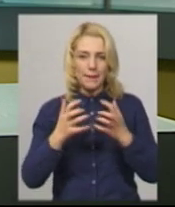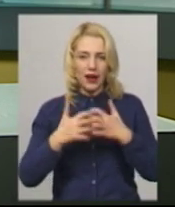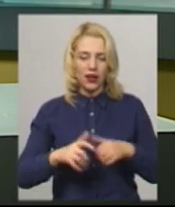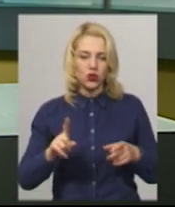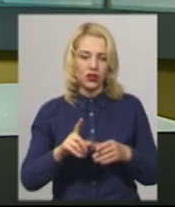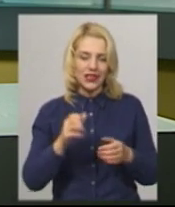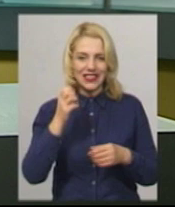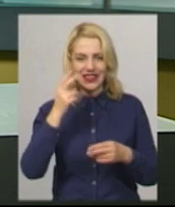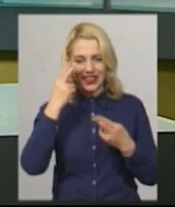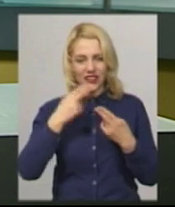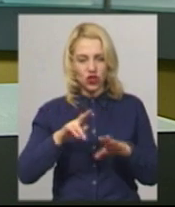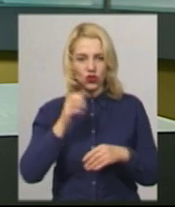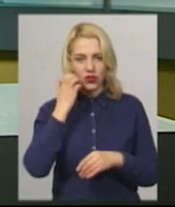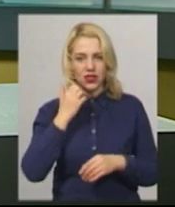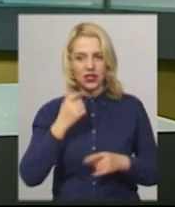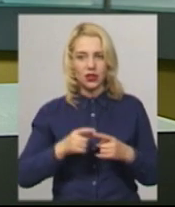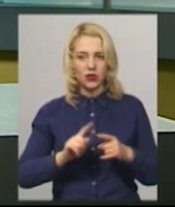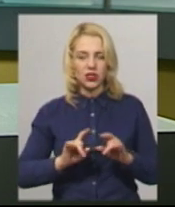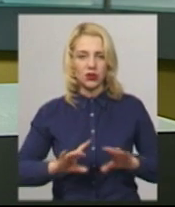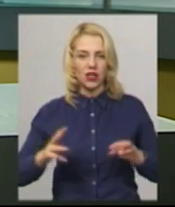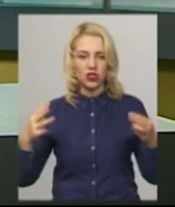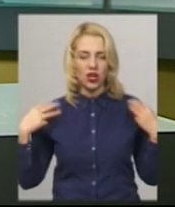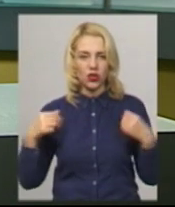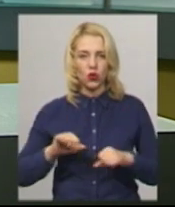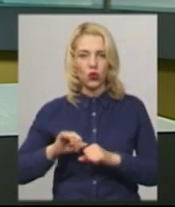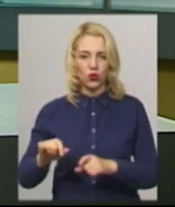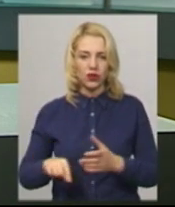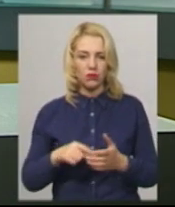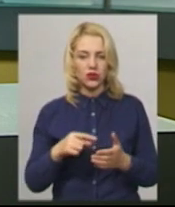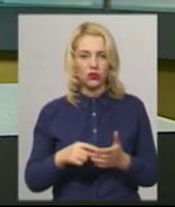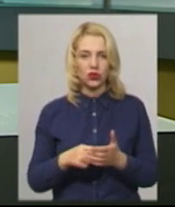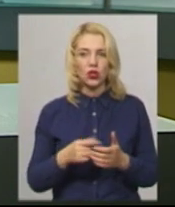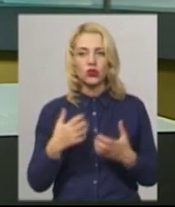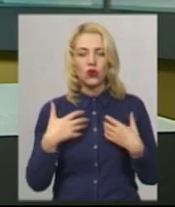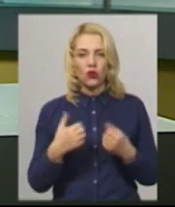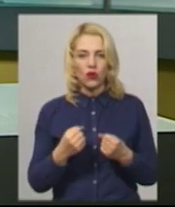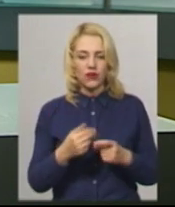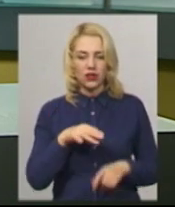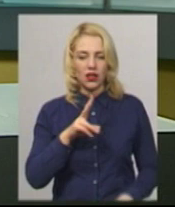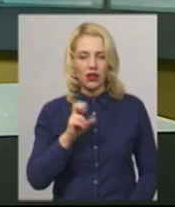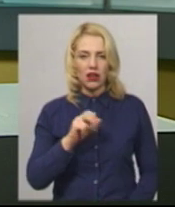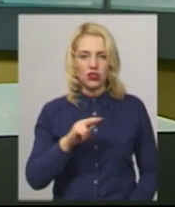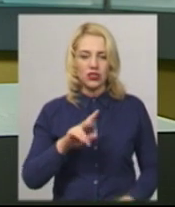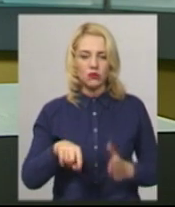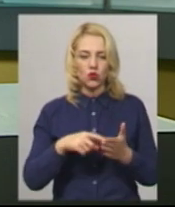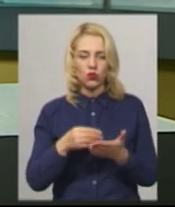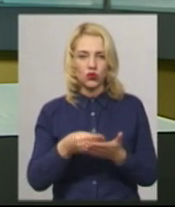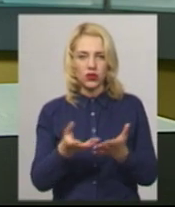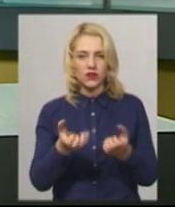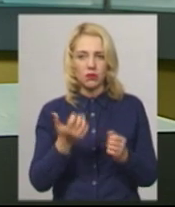Про це розповідає начальник управління охорони здоров'я Хмельницької міської ради Борис Ткач. За його словами, з міського бюджету взяли